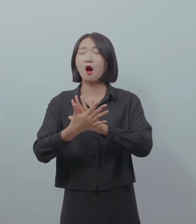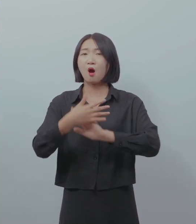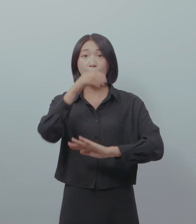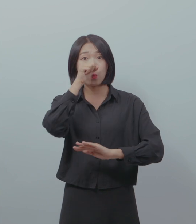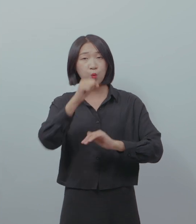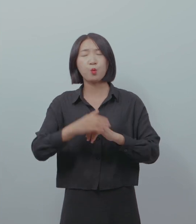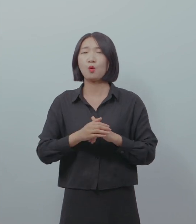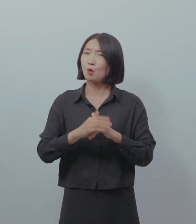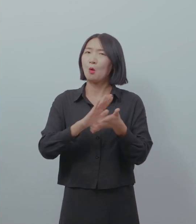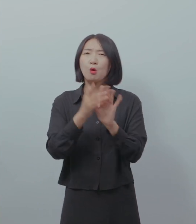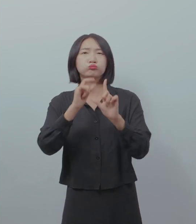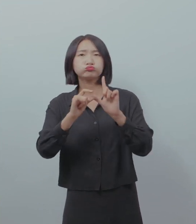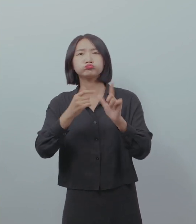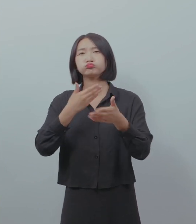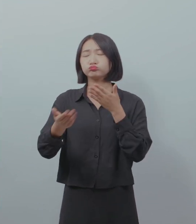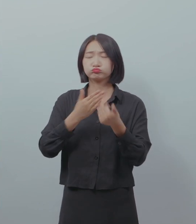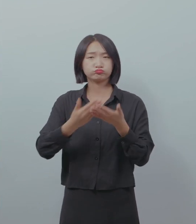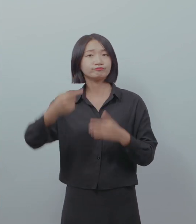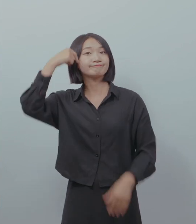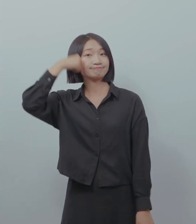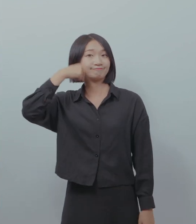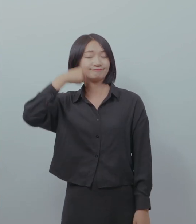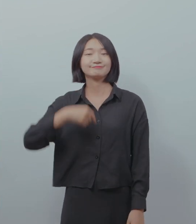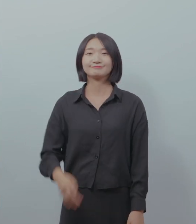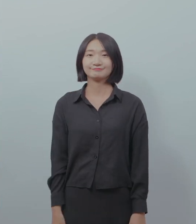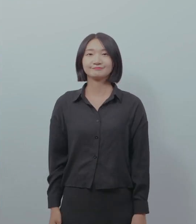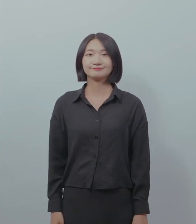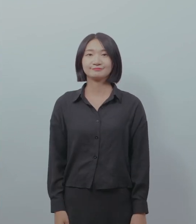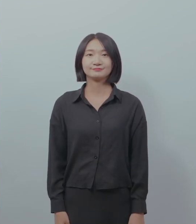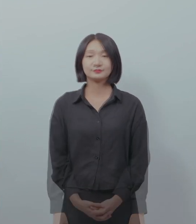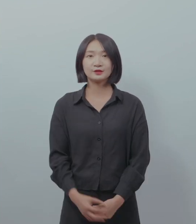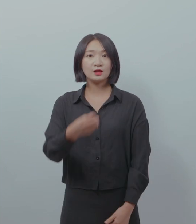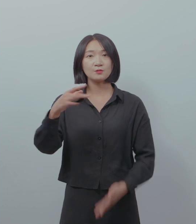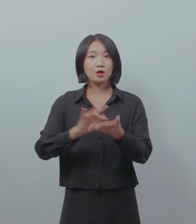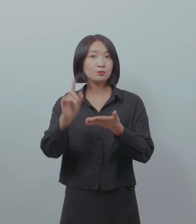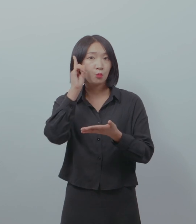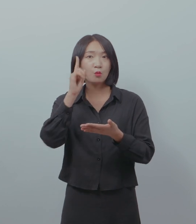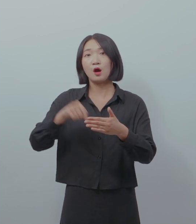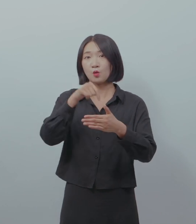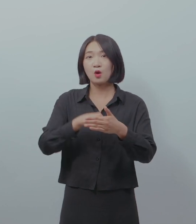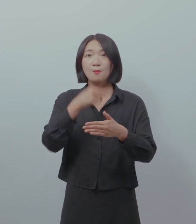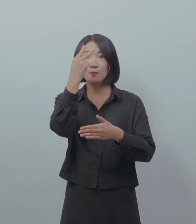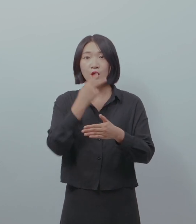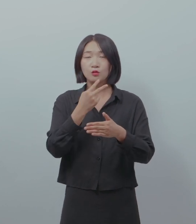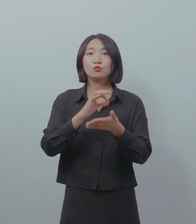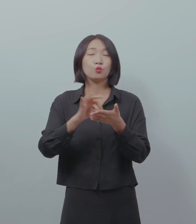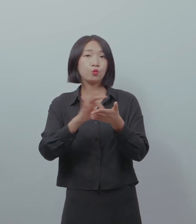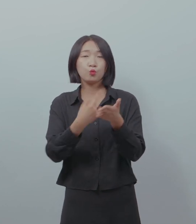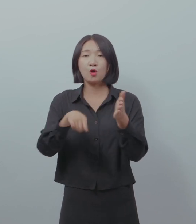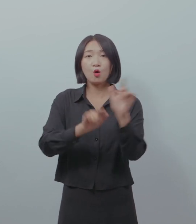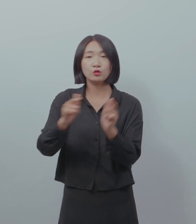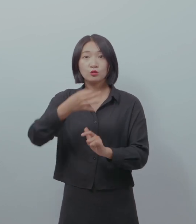부분에서 좋아졌고 변화된 그런 부분들을 실제적으로 체감하고 있습니다 갤럭시에는 시각장애인들이